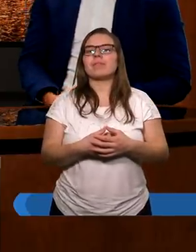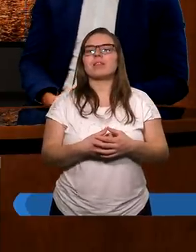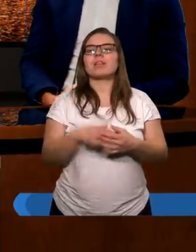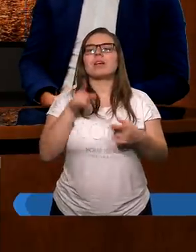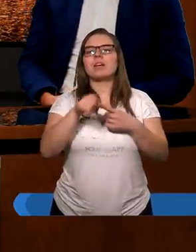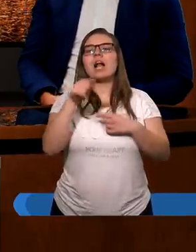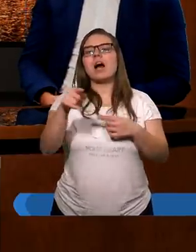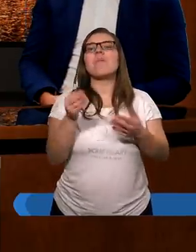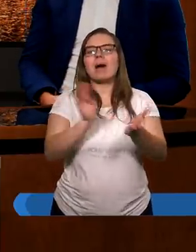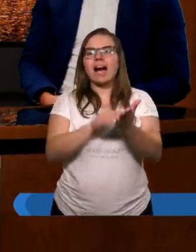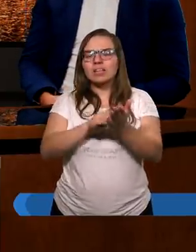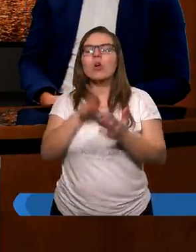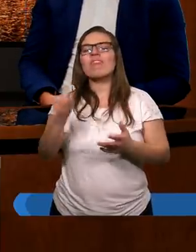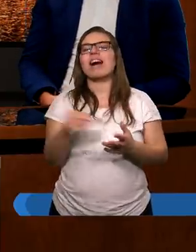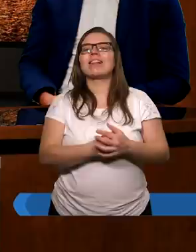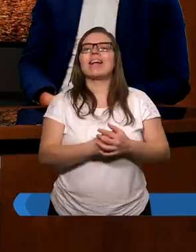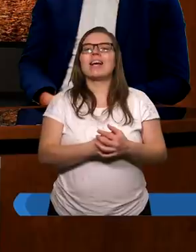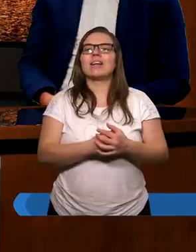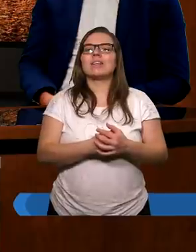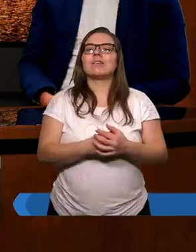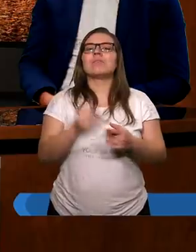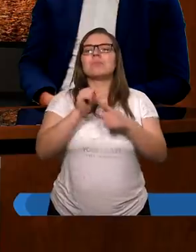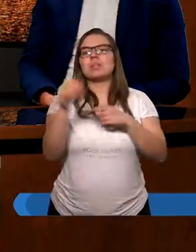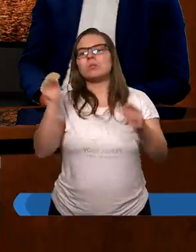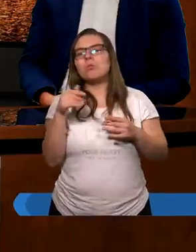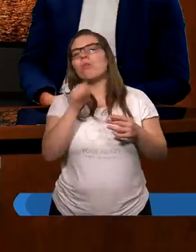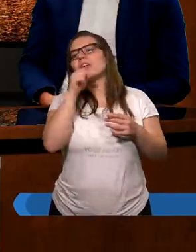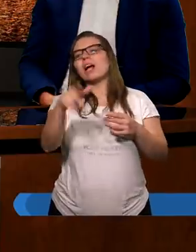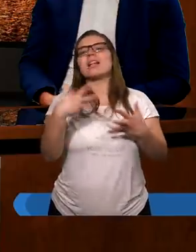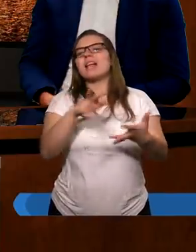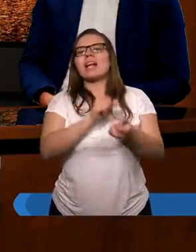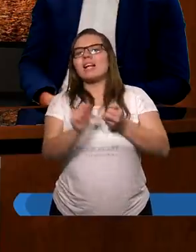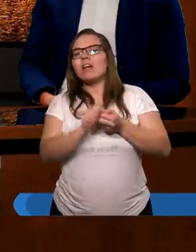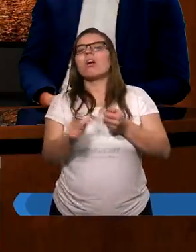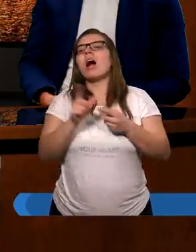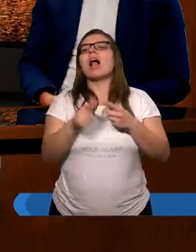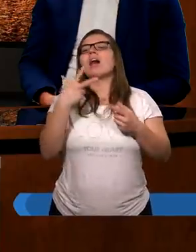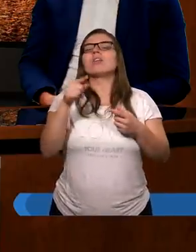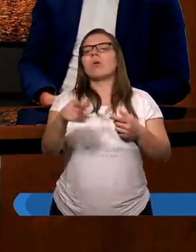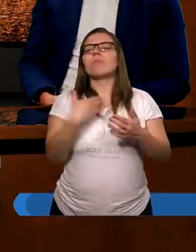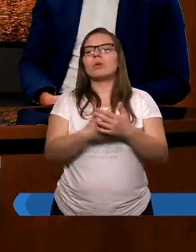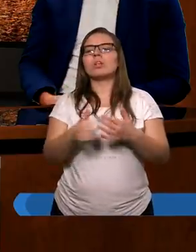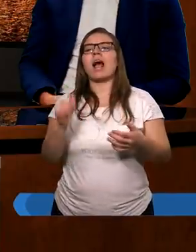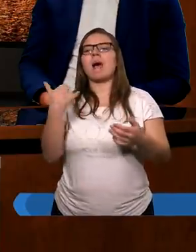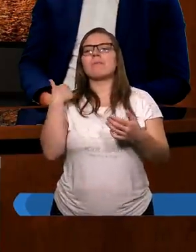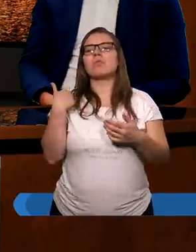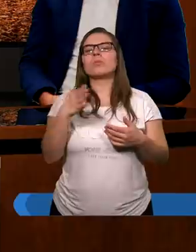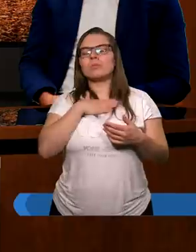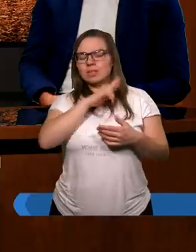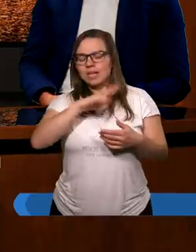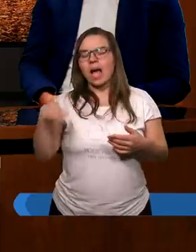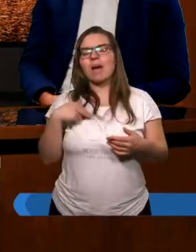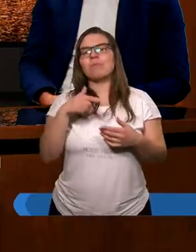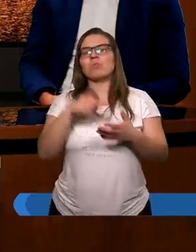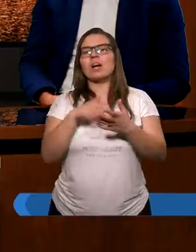przez Żydów praktykowane i być może wcale nam one nie zaszkodzą, ale nie po to, że róbmy, żeby miały